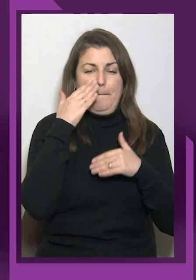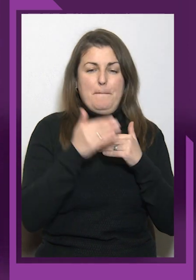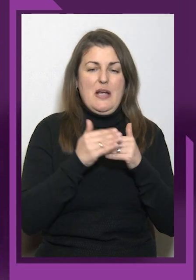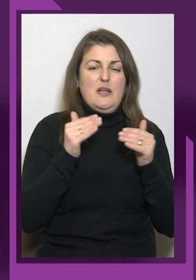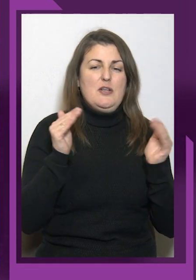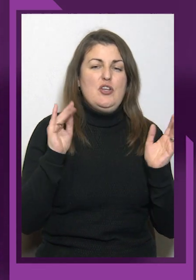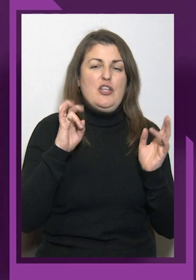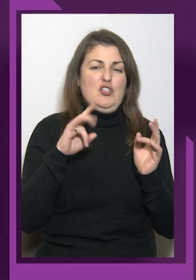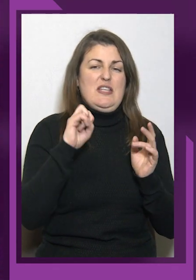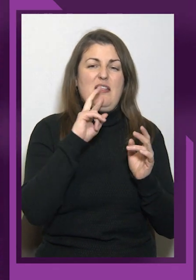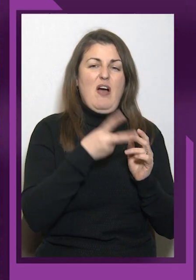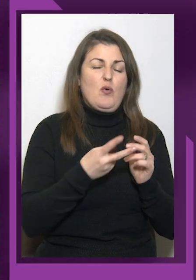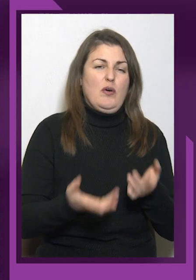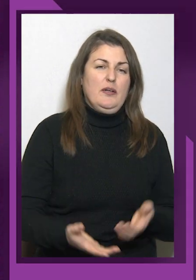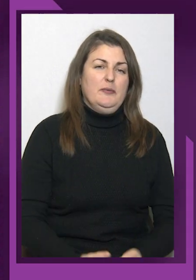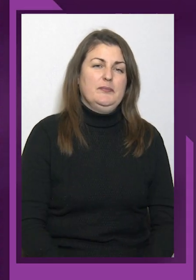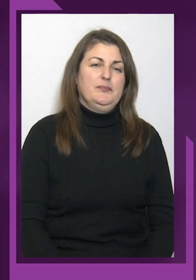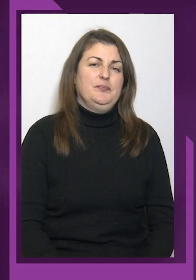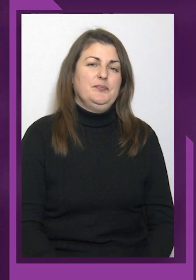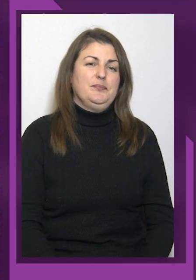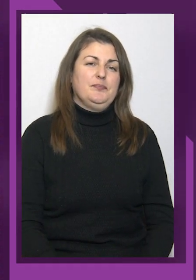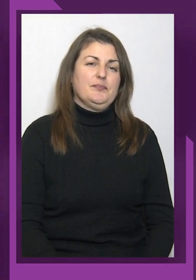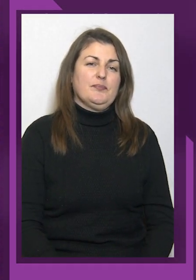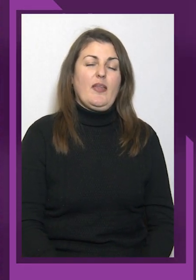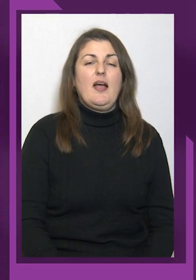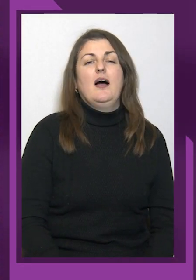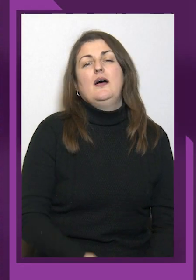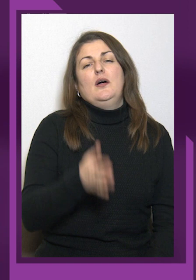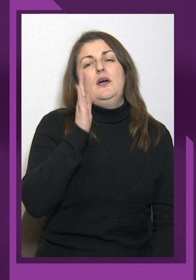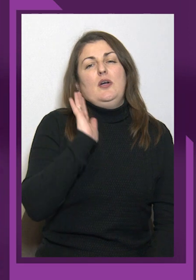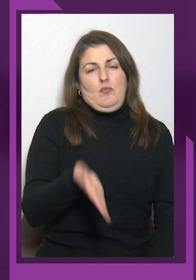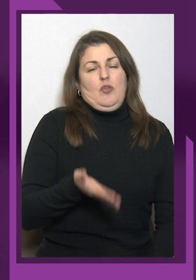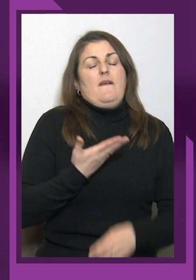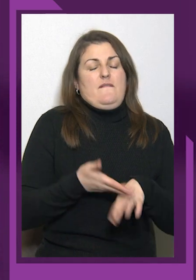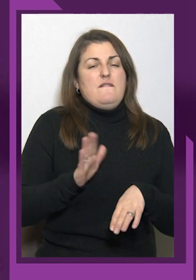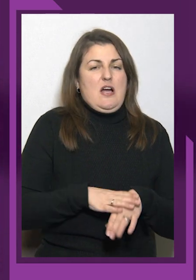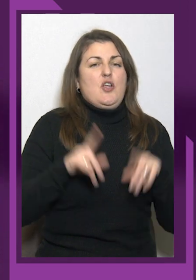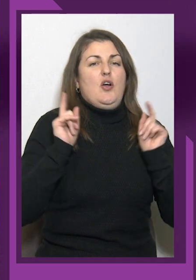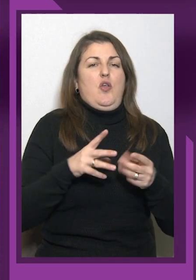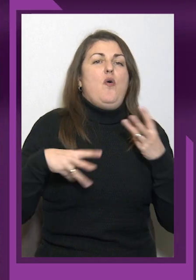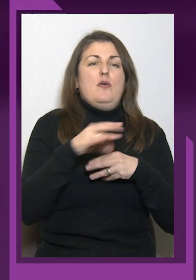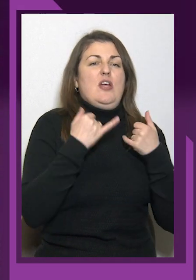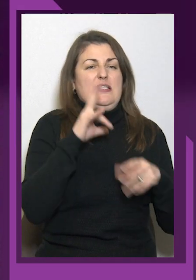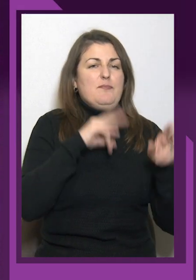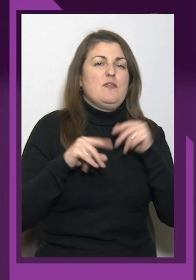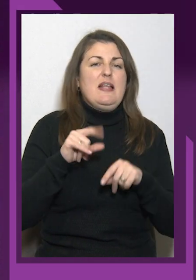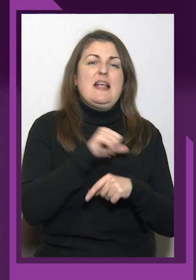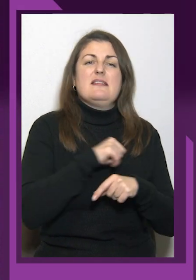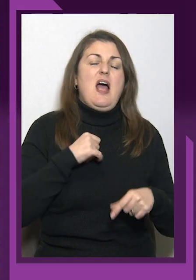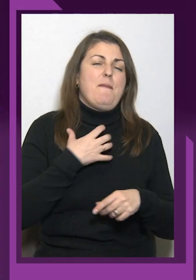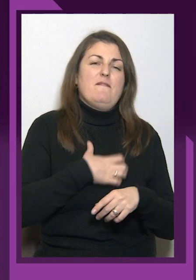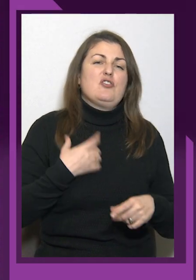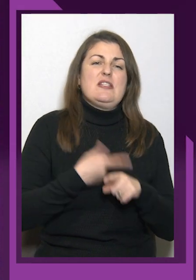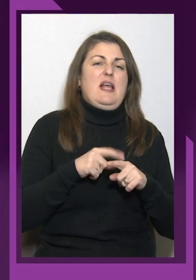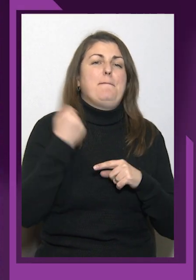Буде важко. Тому ми зараз сподіваємося на, найважливіше, це перемога. Перемога нашої держави. Ну,